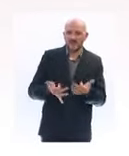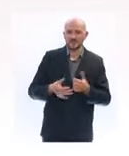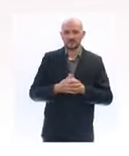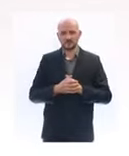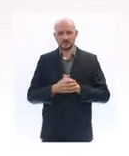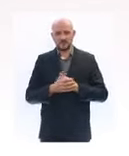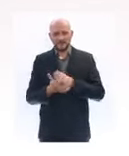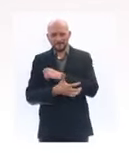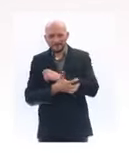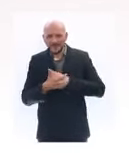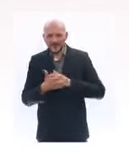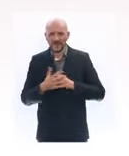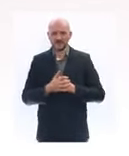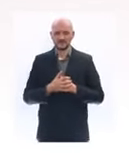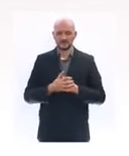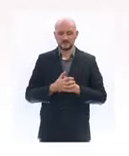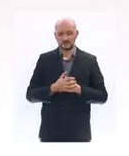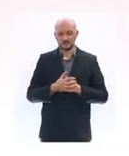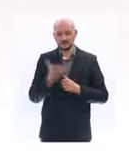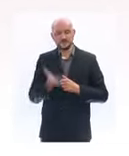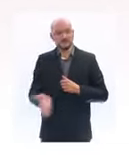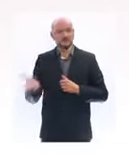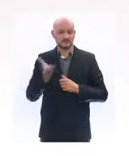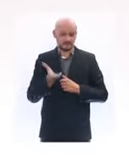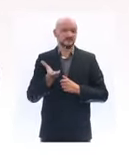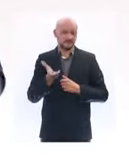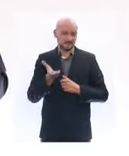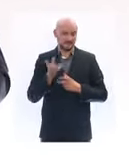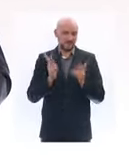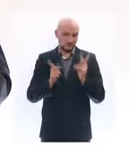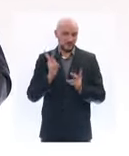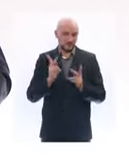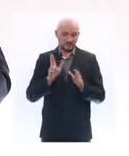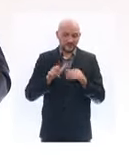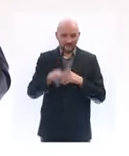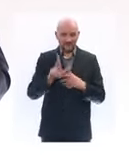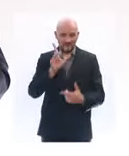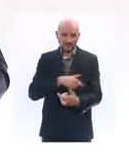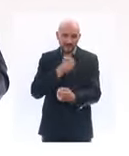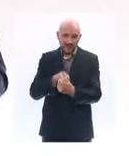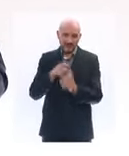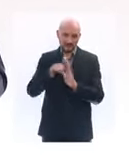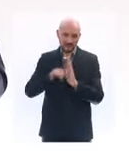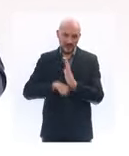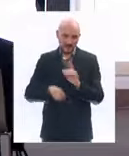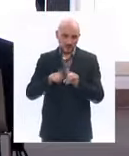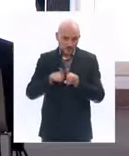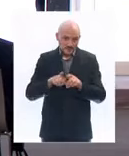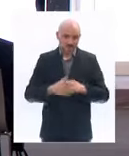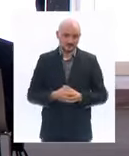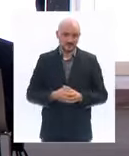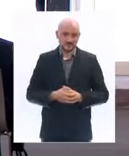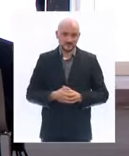à l'égard desquelles, sans doute, il nous faudra aussi adapter nos dispositifs. C'est le rôle